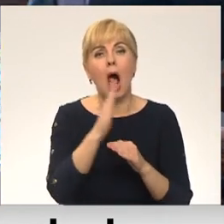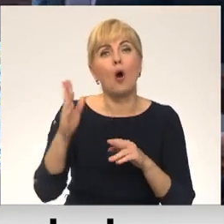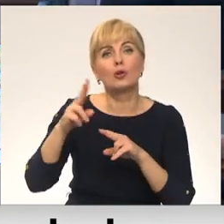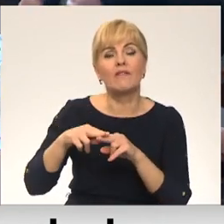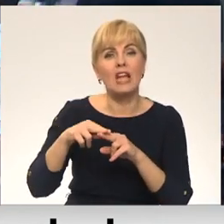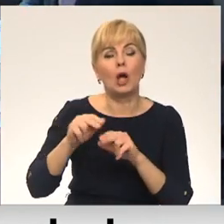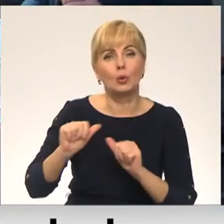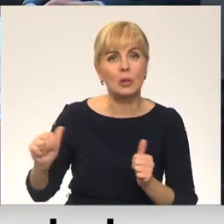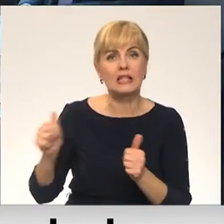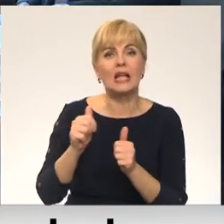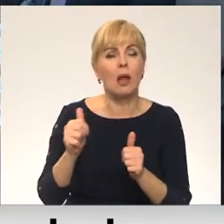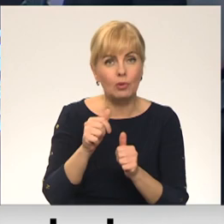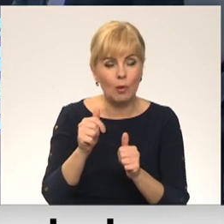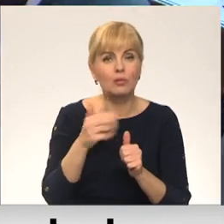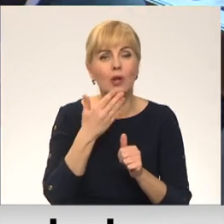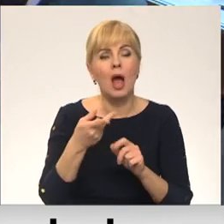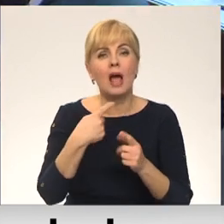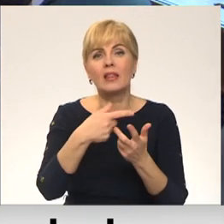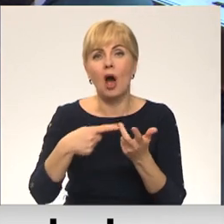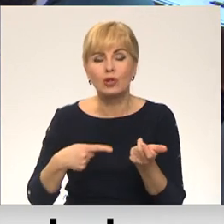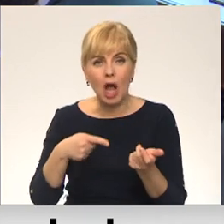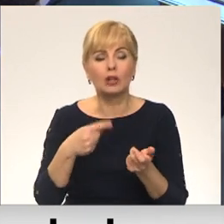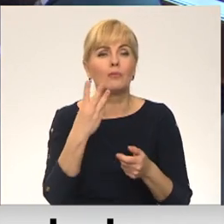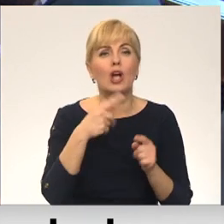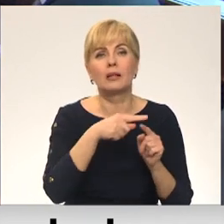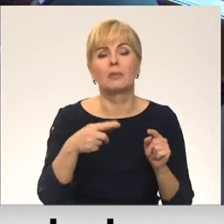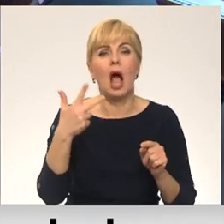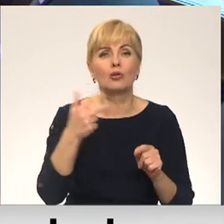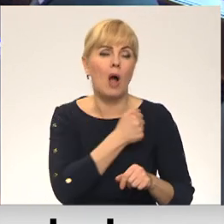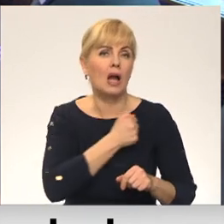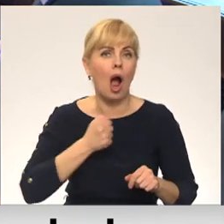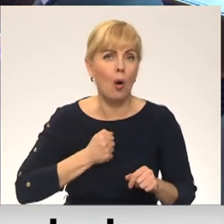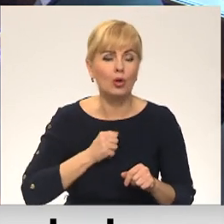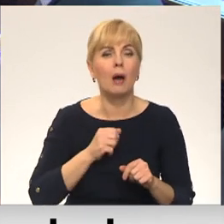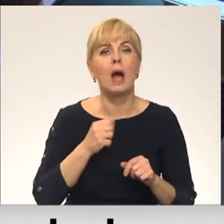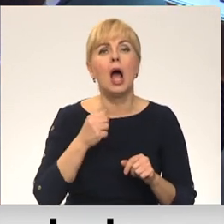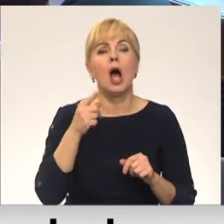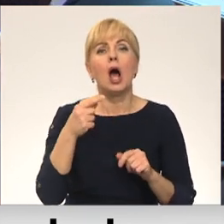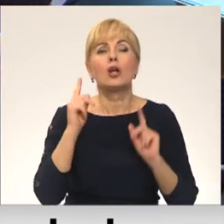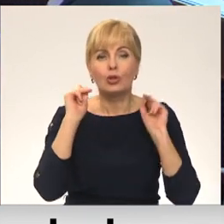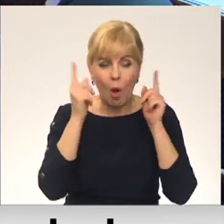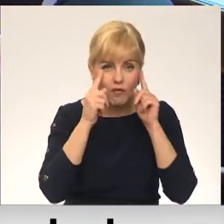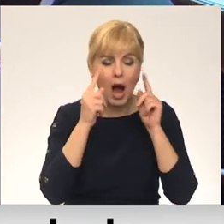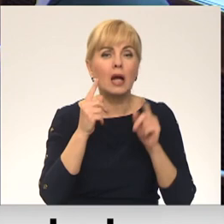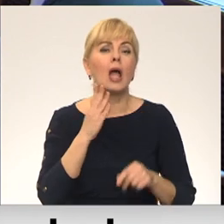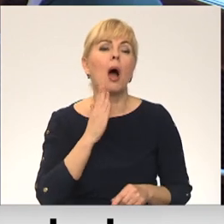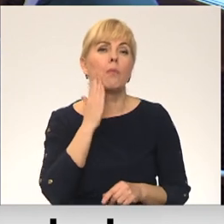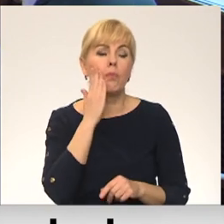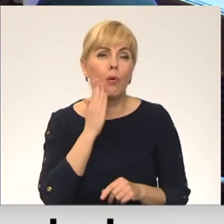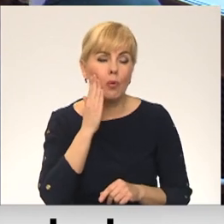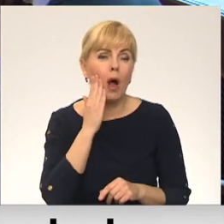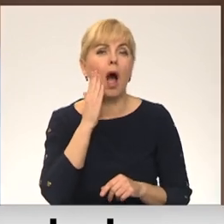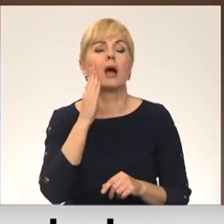palielināt multinacionālo kaujas grupu skaitu no četrām līdz astoņām, tās izvietojot Slovākijā, Bulgārijā, Rumānijā un